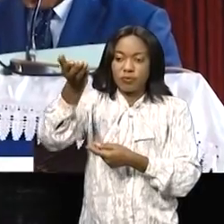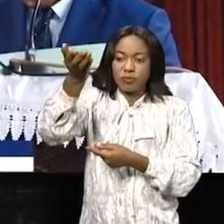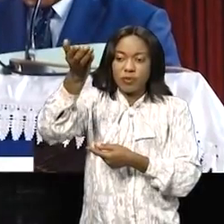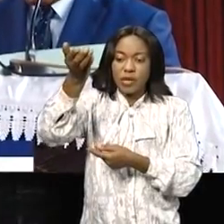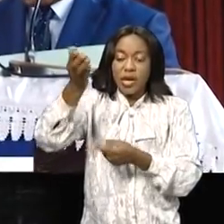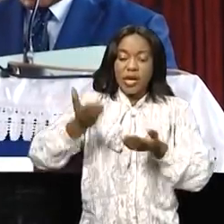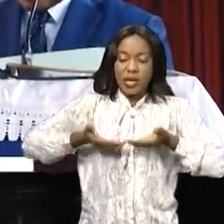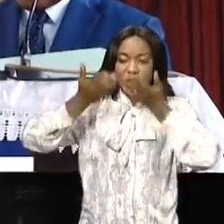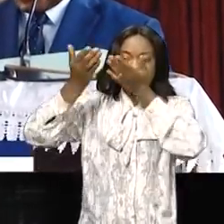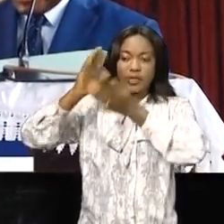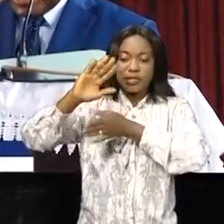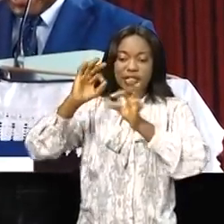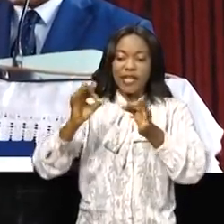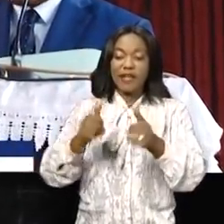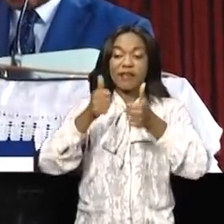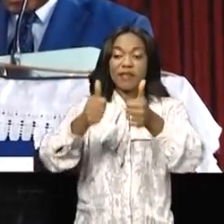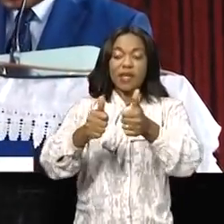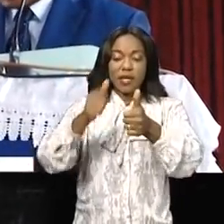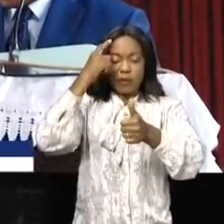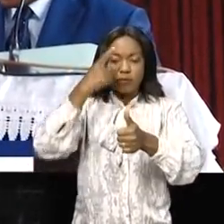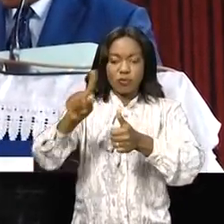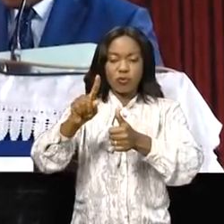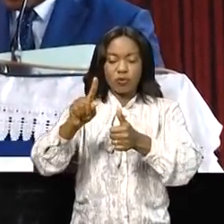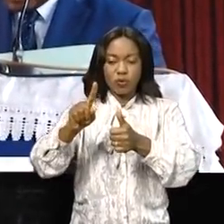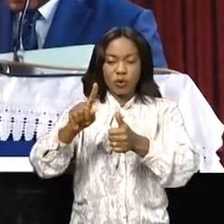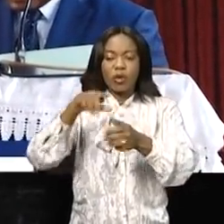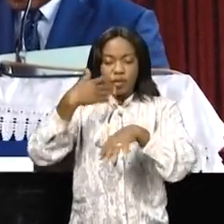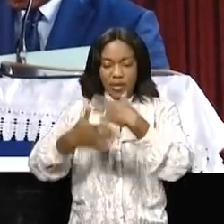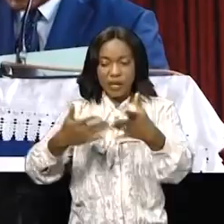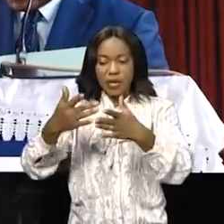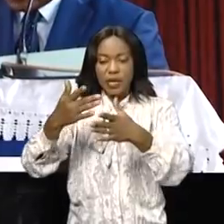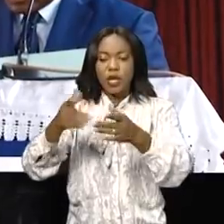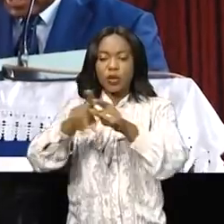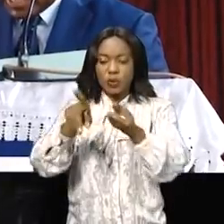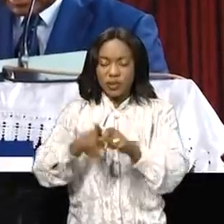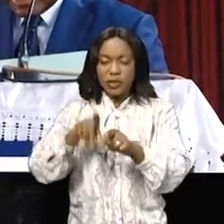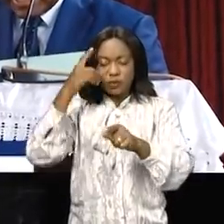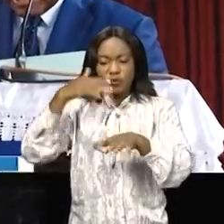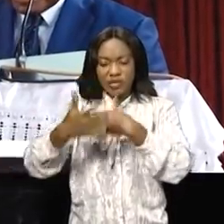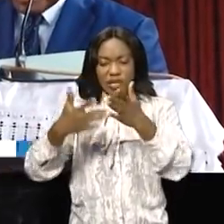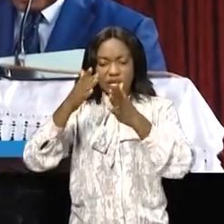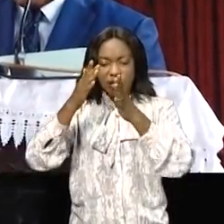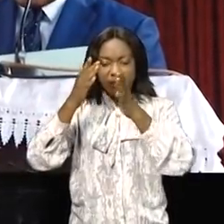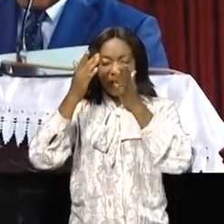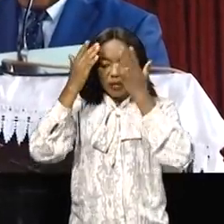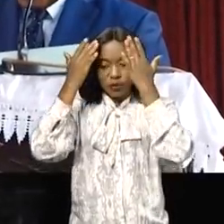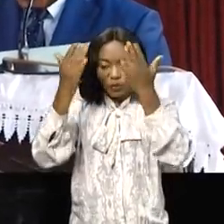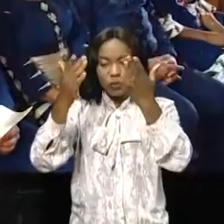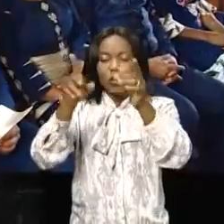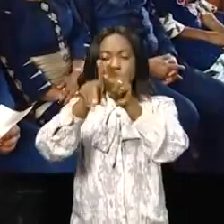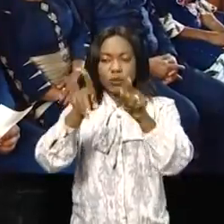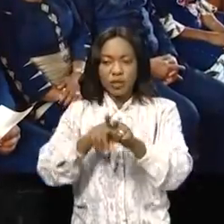consacré toute sa vie à la gloire de Dieu et au salut intégral des hommes,